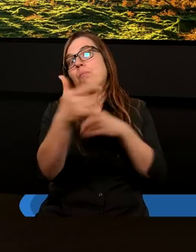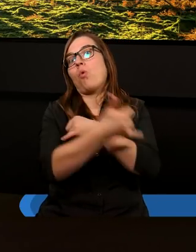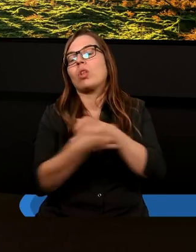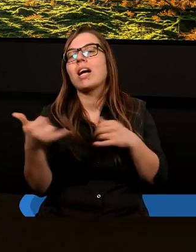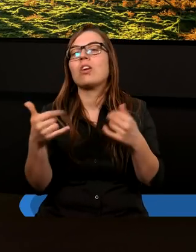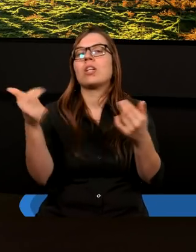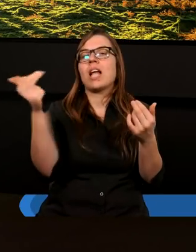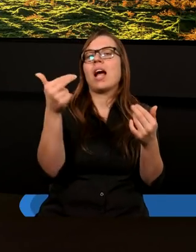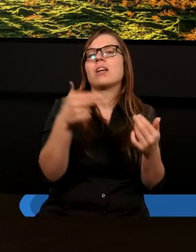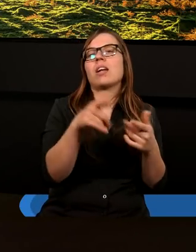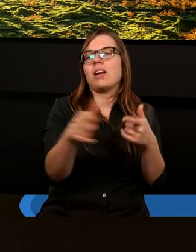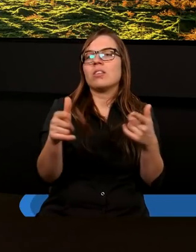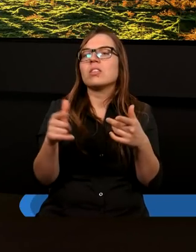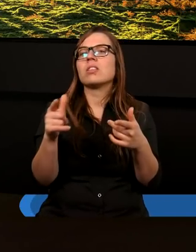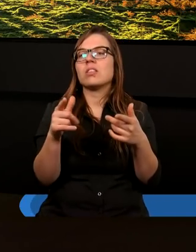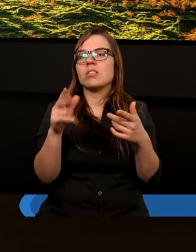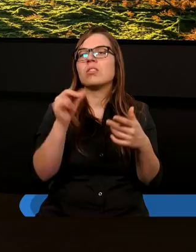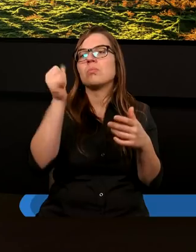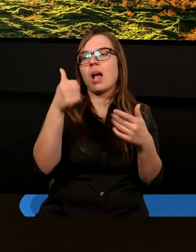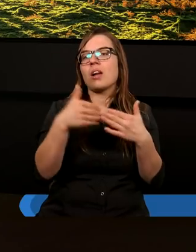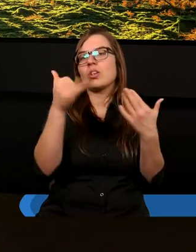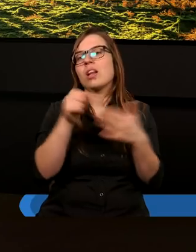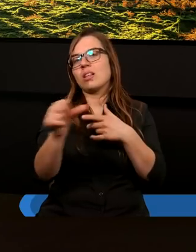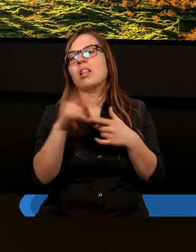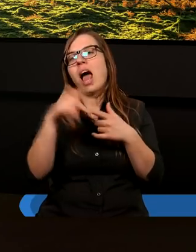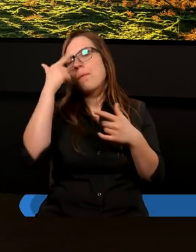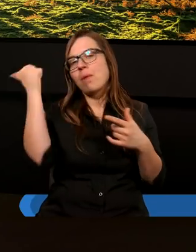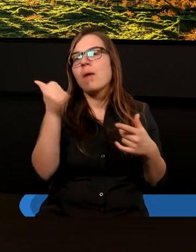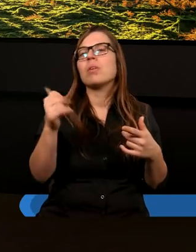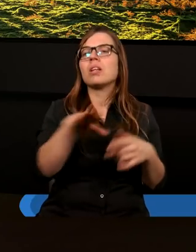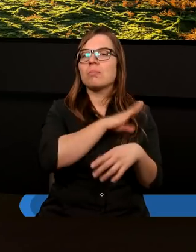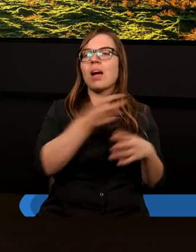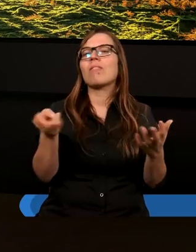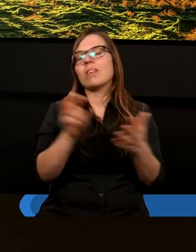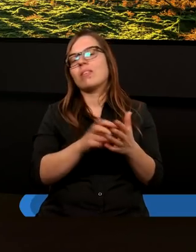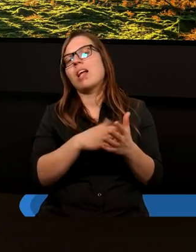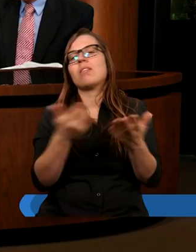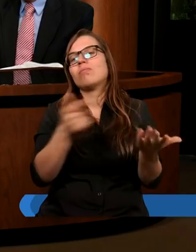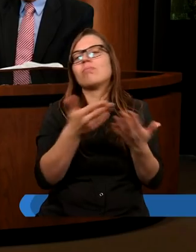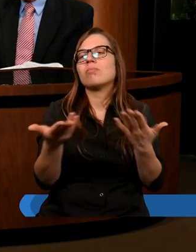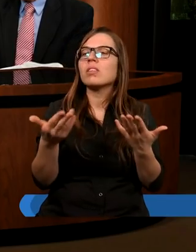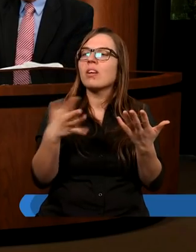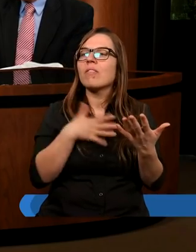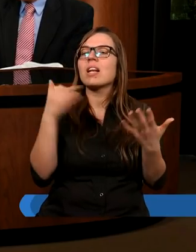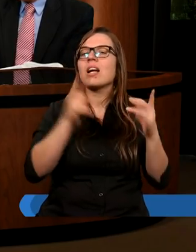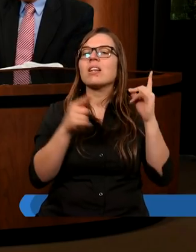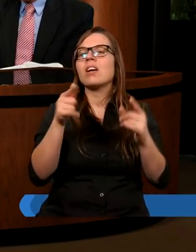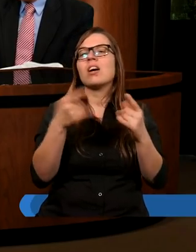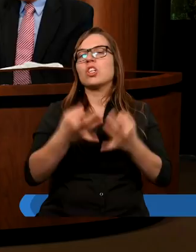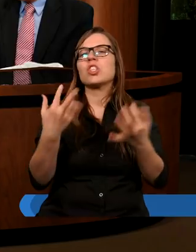w niedzielę podczas mszy, że to jest pierwszy dzień tygodnia na pamiątkę zmartwychwstania, więc wydaje się, że dzisiaj